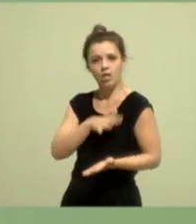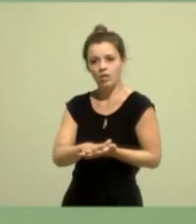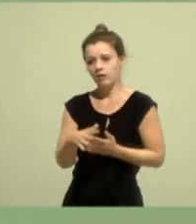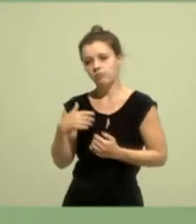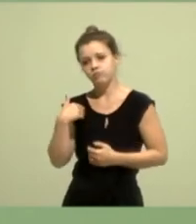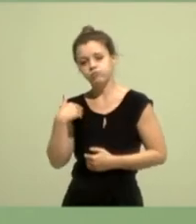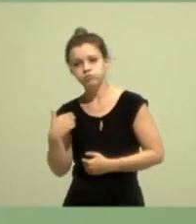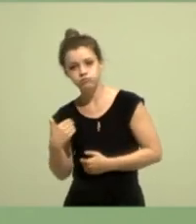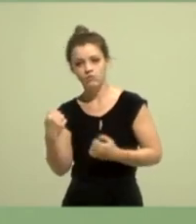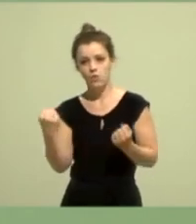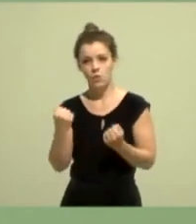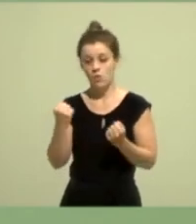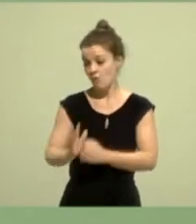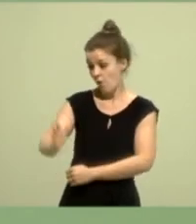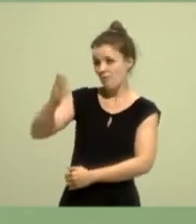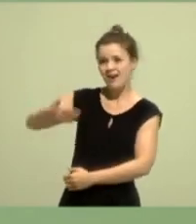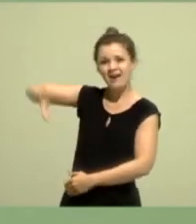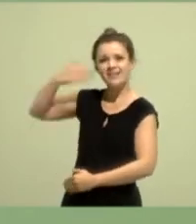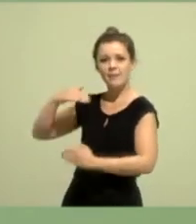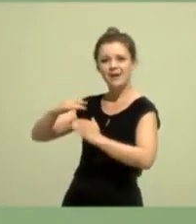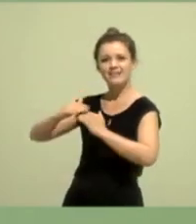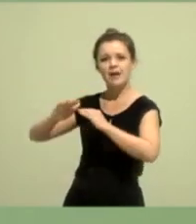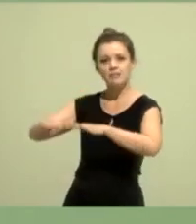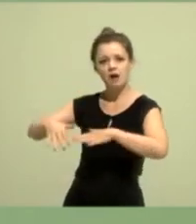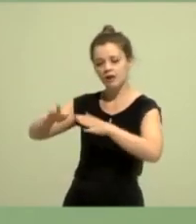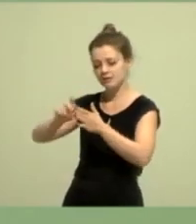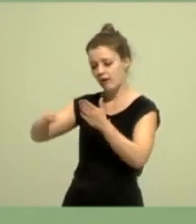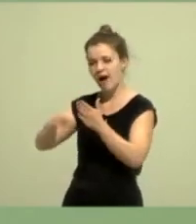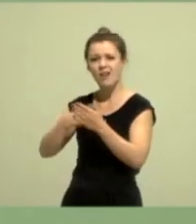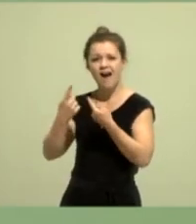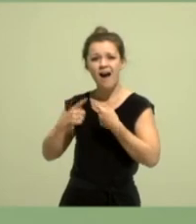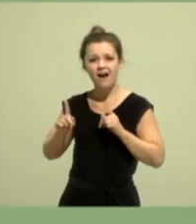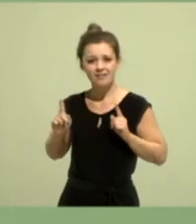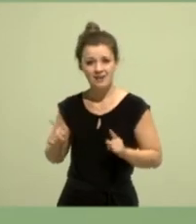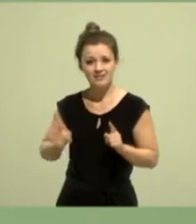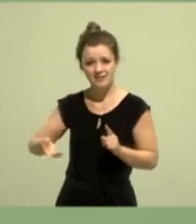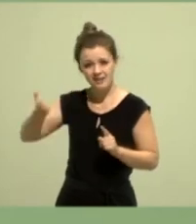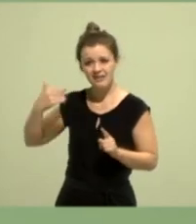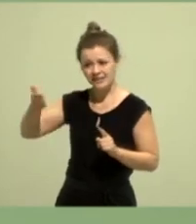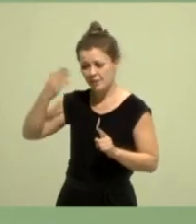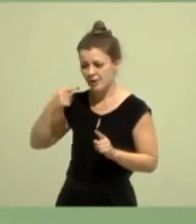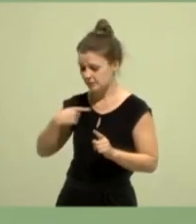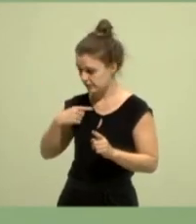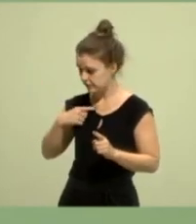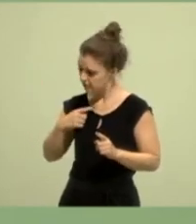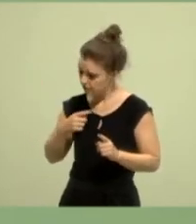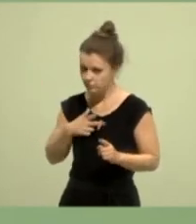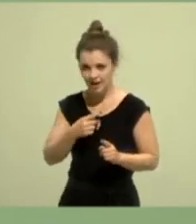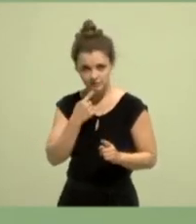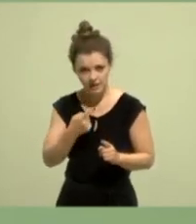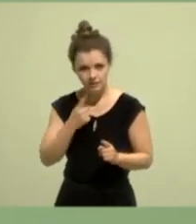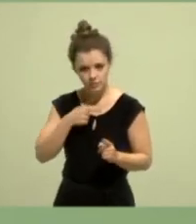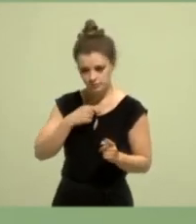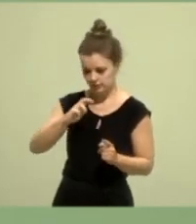Situation eine andere, als sie heute ist. Wir hatten einen, vorsichtig formuliert, ehrlichen Aufarbeitungsprozess vor uns. Wir hatten eine kleinere Fraktion